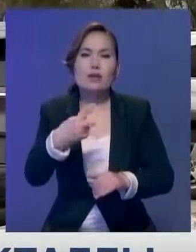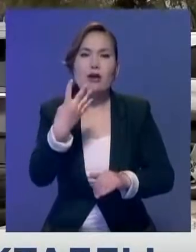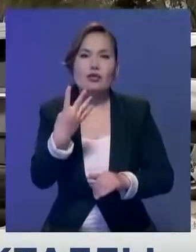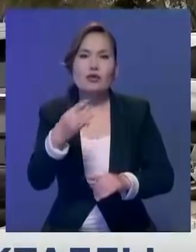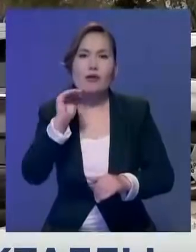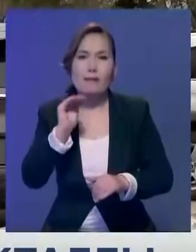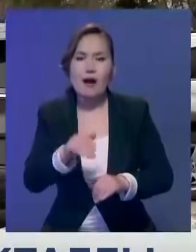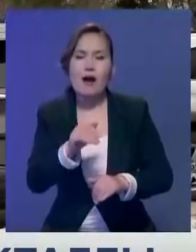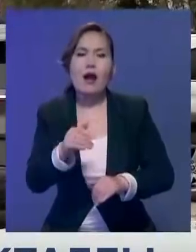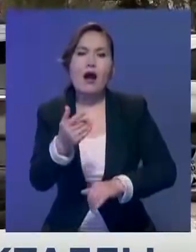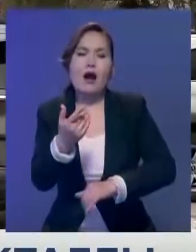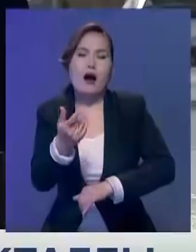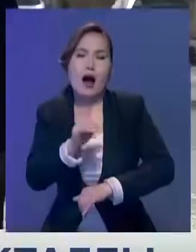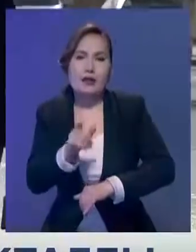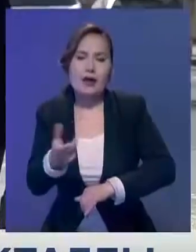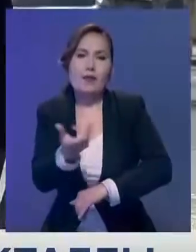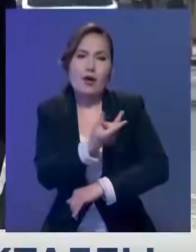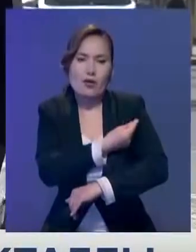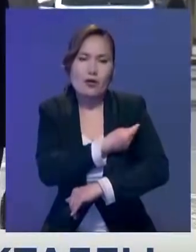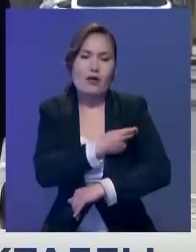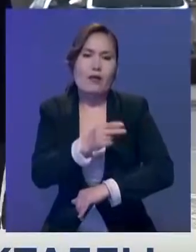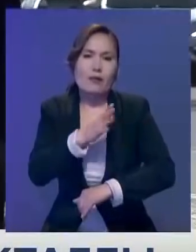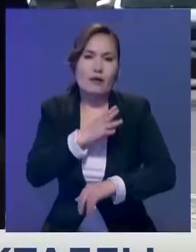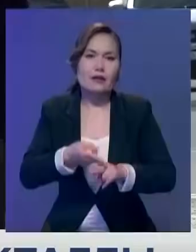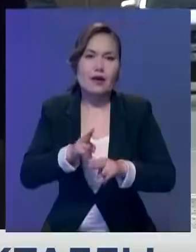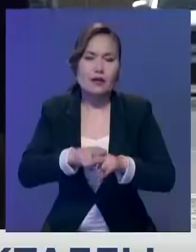мүмдай тұрғын екпенің бірінші компонентін салдырған.